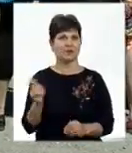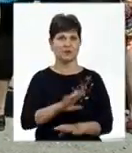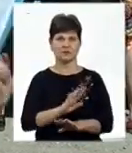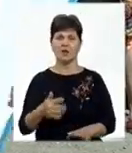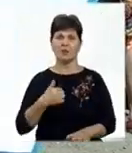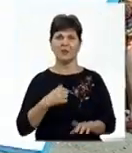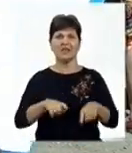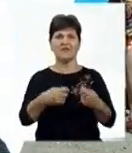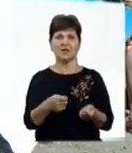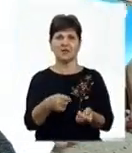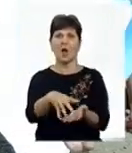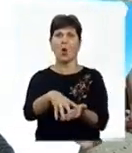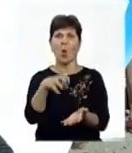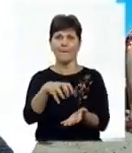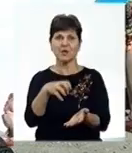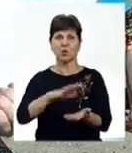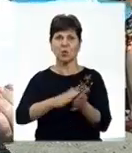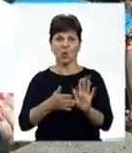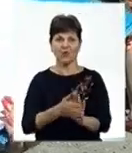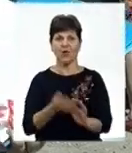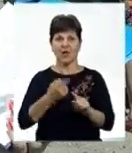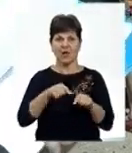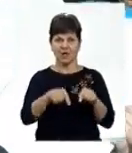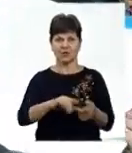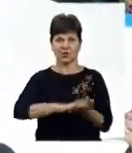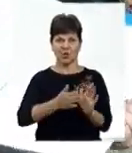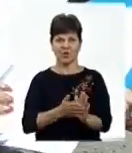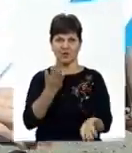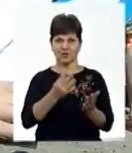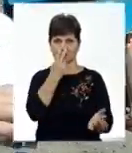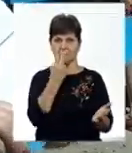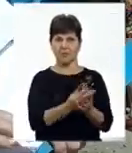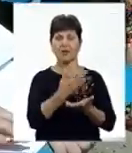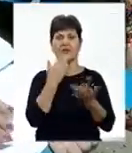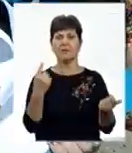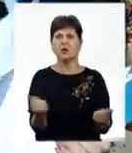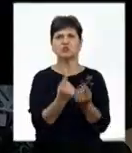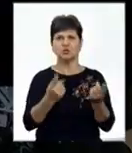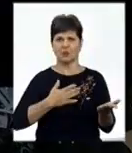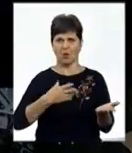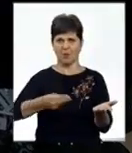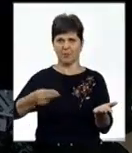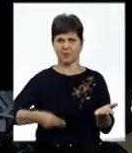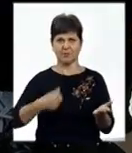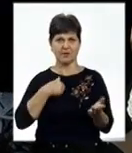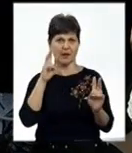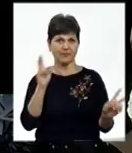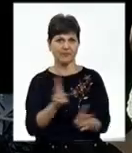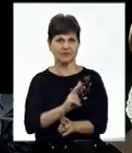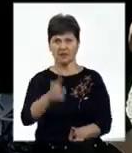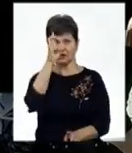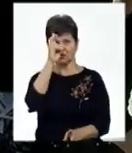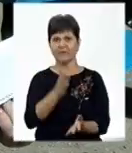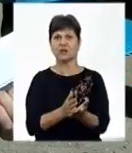договору, де ось договір, де у мене складений з ним договір. Тут, якщо можна бачити, немає мої жодного підпису. Я не знаю, як державна служба